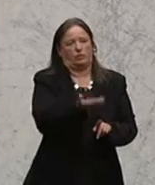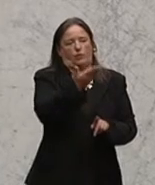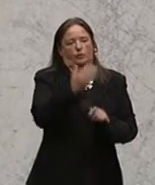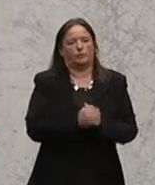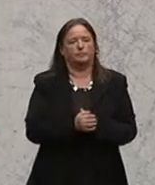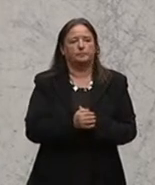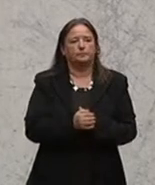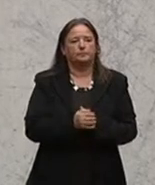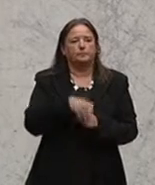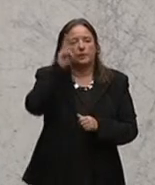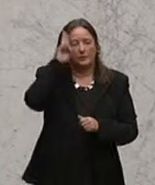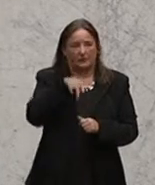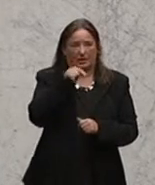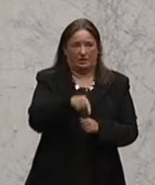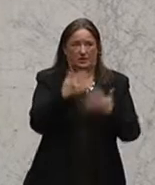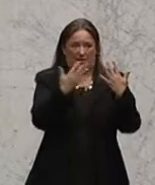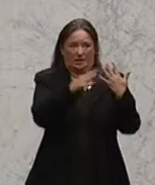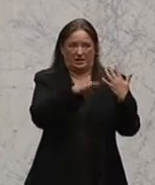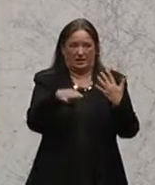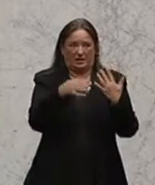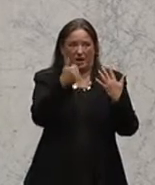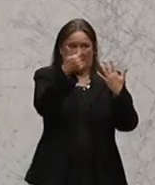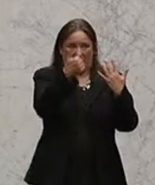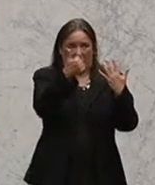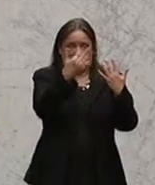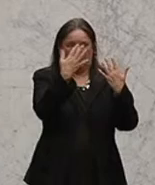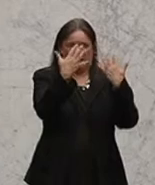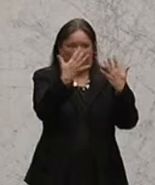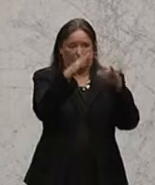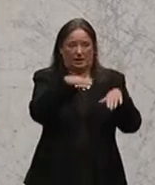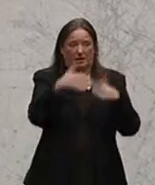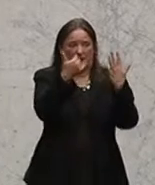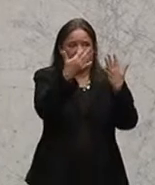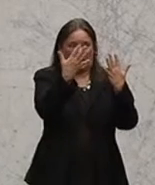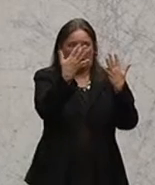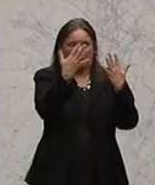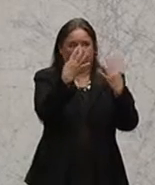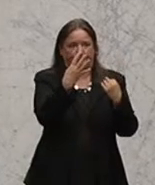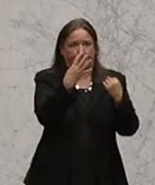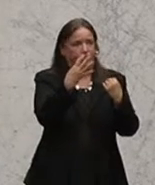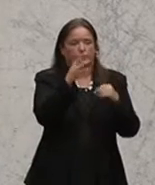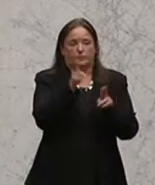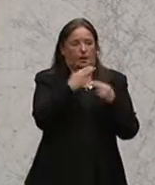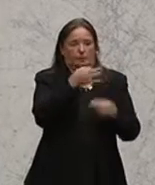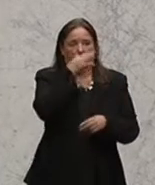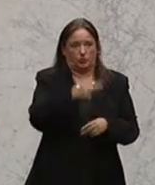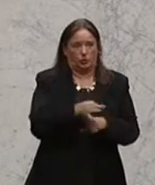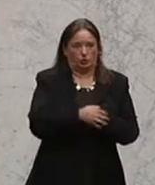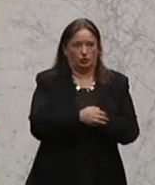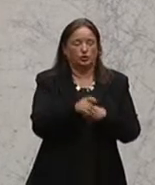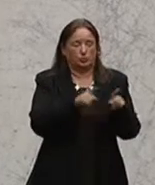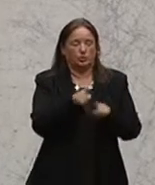haben sechs von zehn Kindergartenkinder keine deutsche Muttersprache. Das heißt, wir haben in Wien